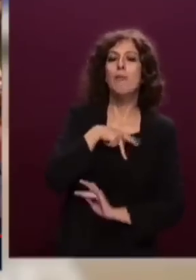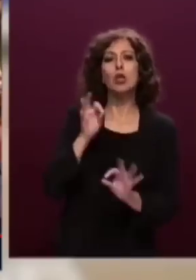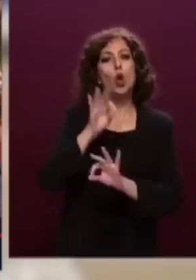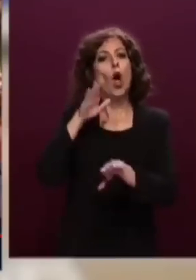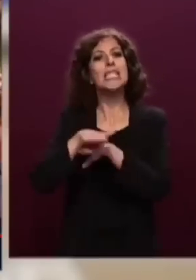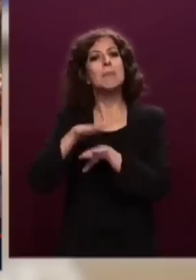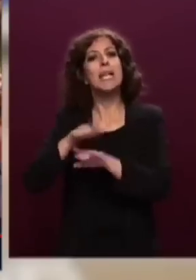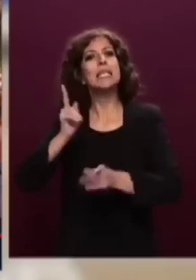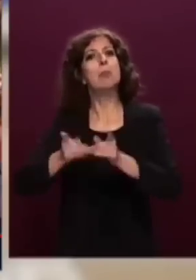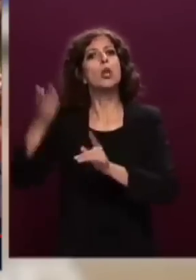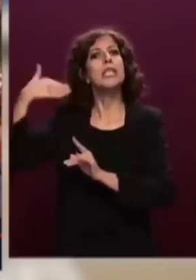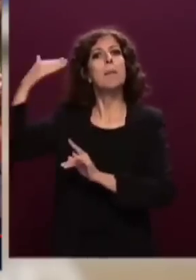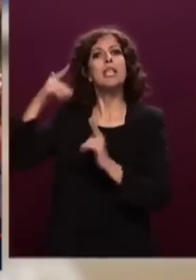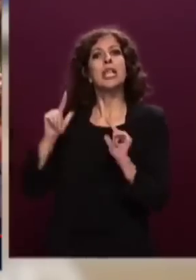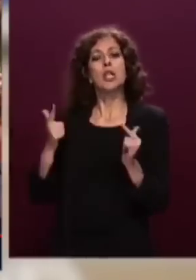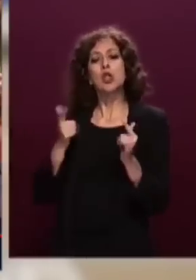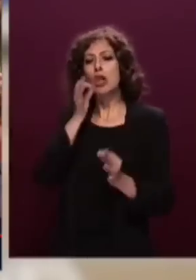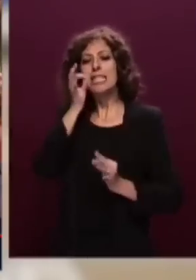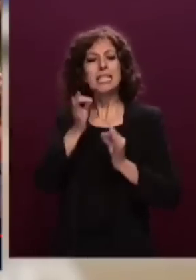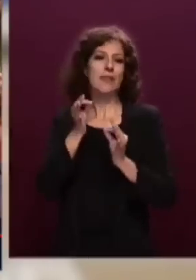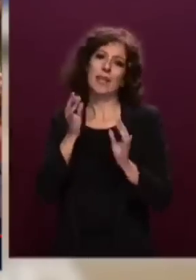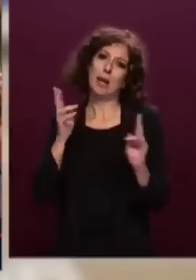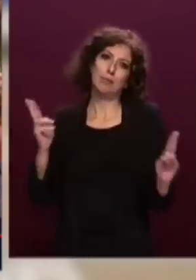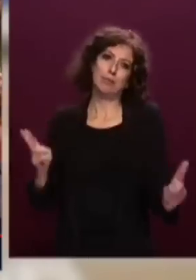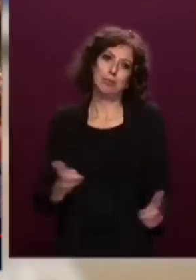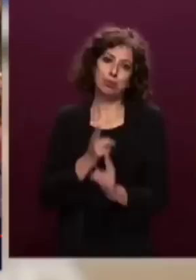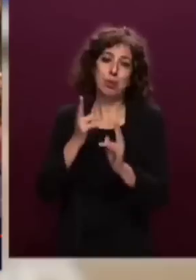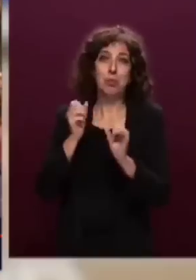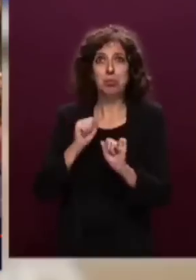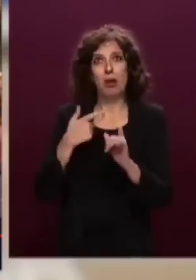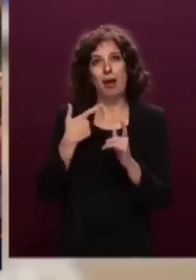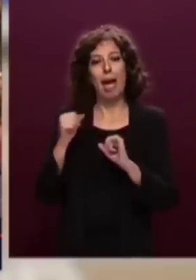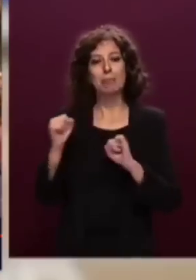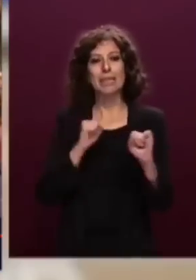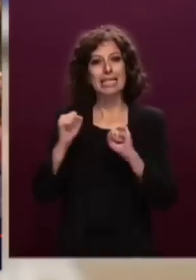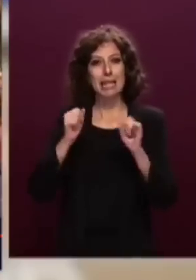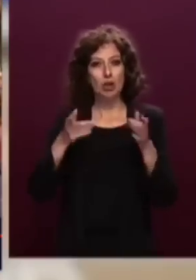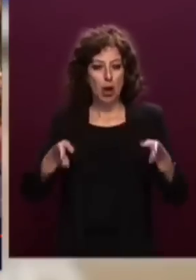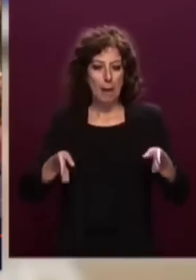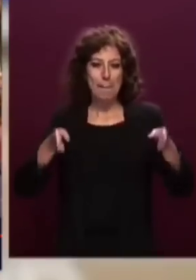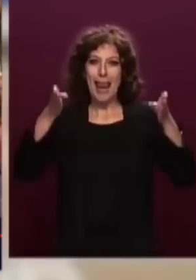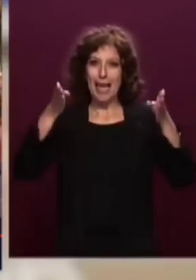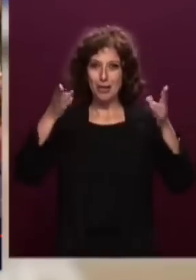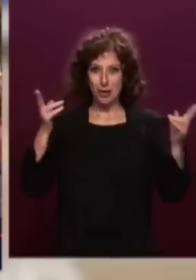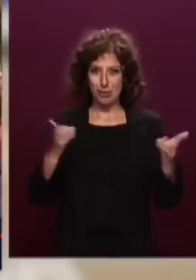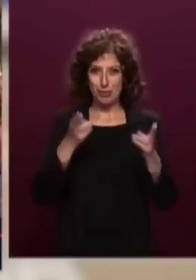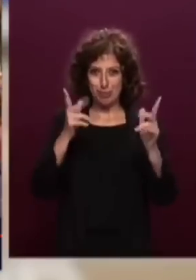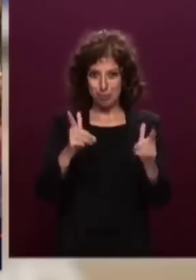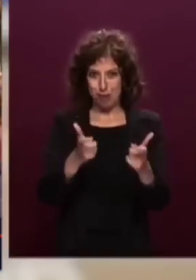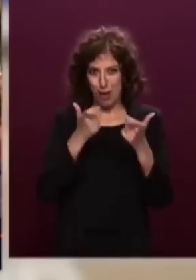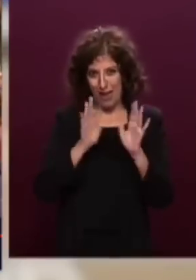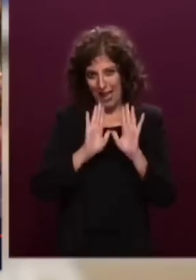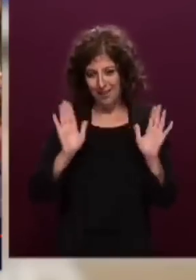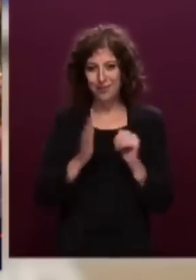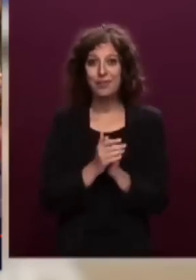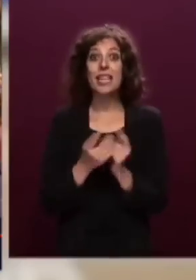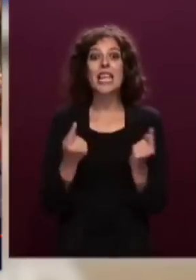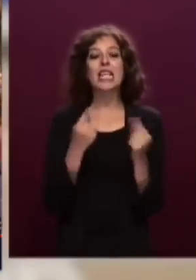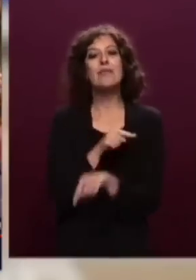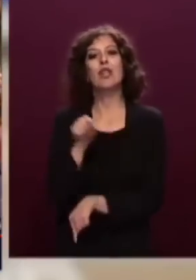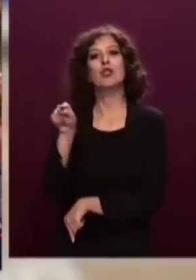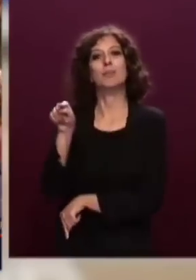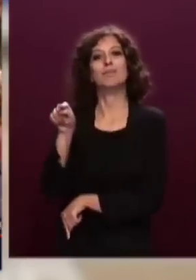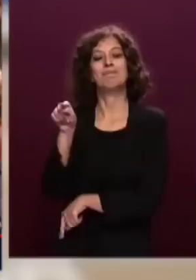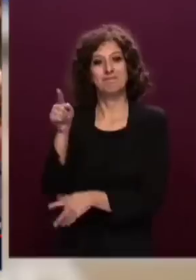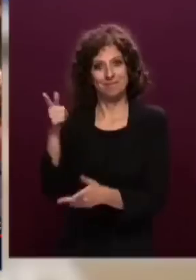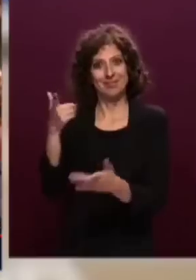precedenti, non potevi fare neppure l'amministratore di condominio. E invece lei dimostra che